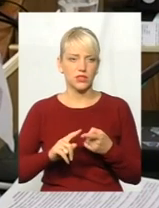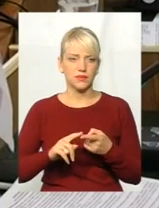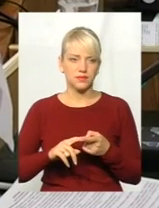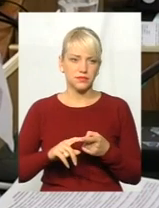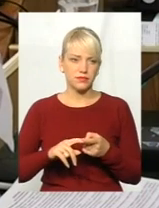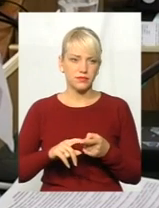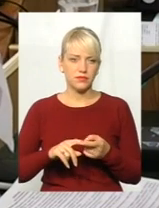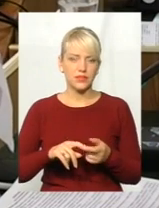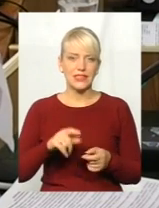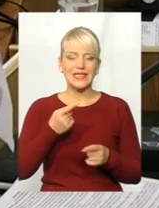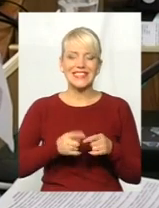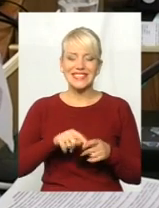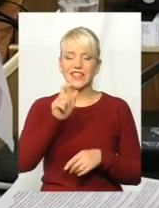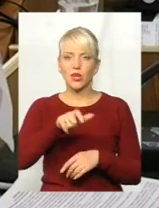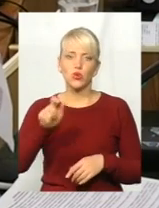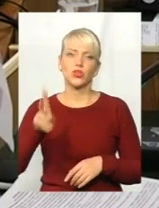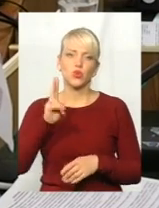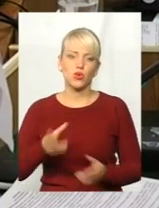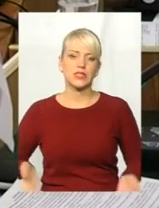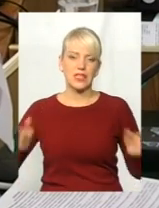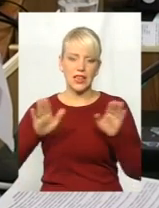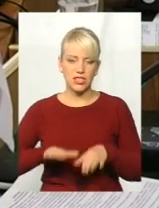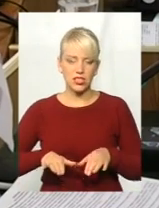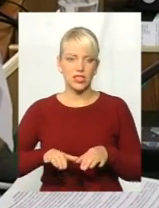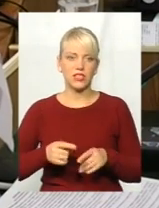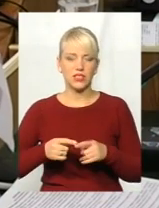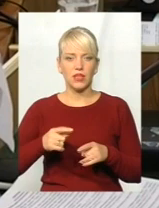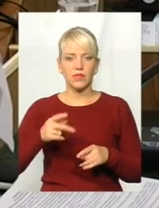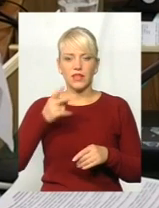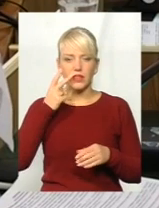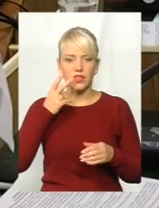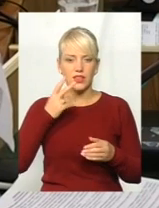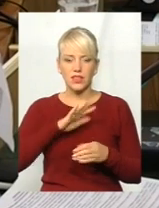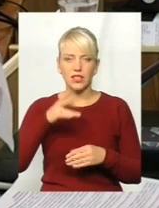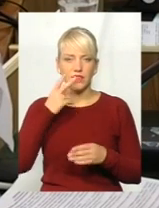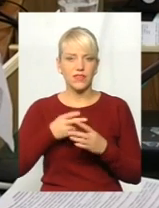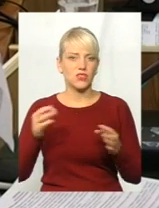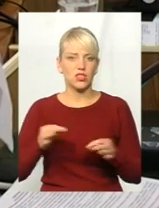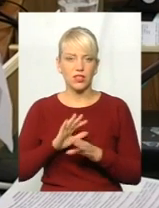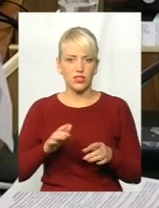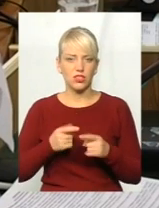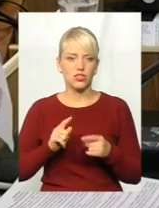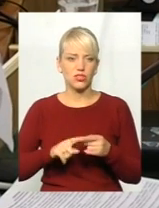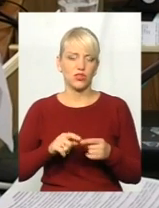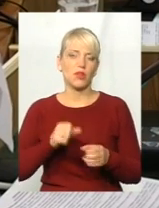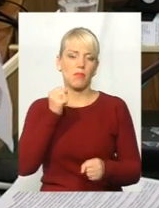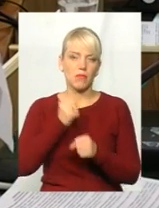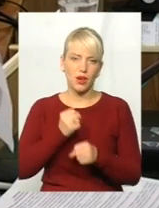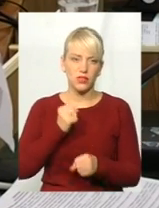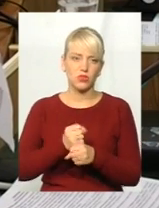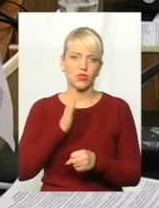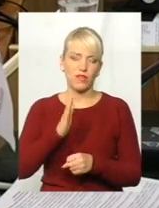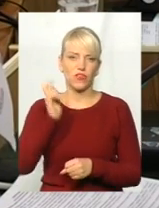електростанції. І ті люди, які залишилися, голодні інженери, директор, начальники цехів, працюють в